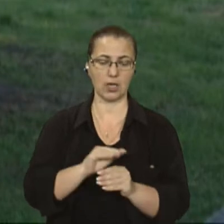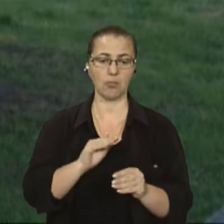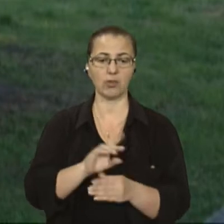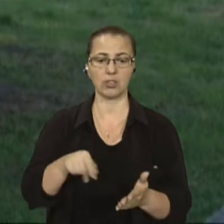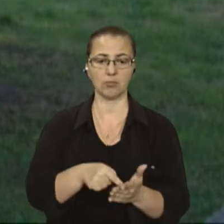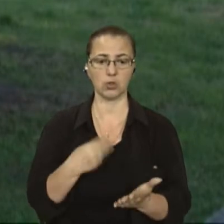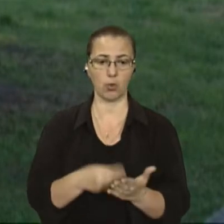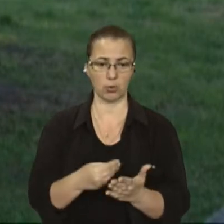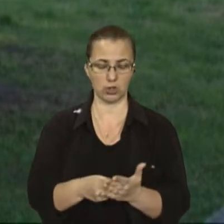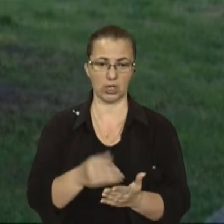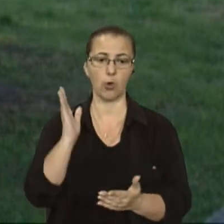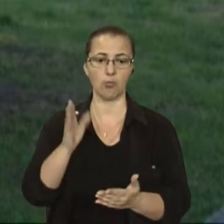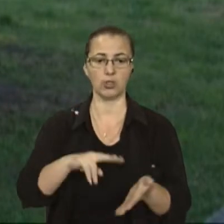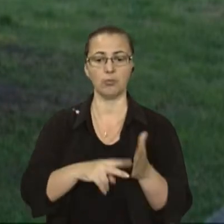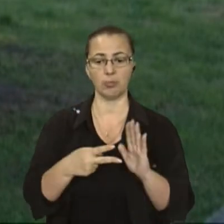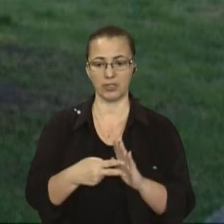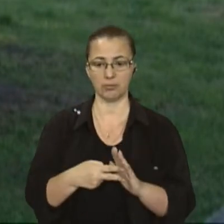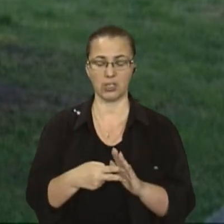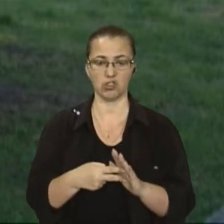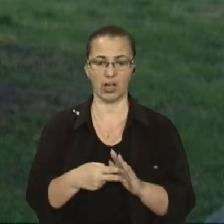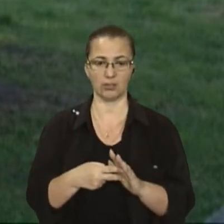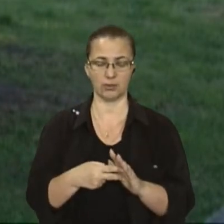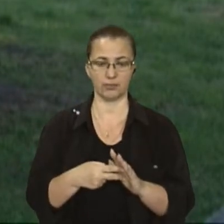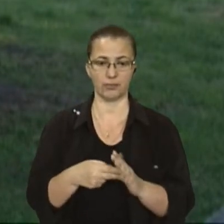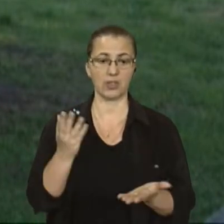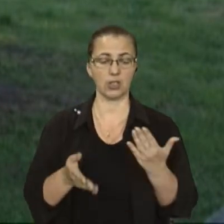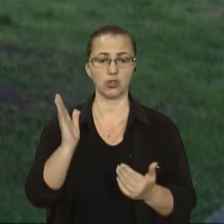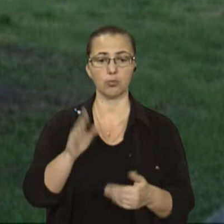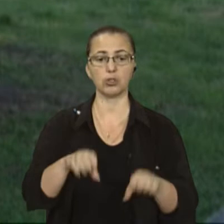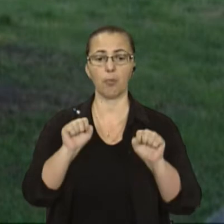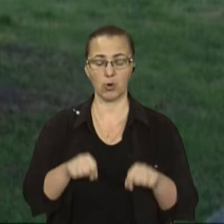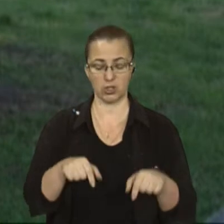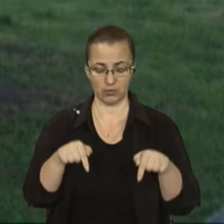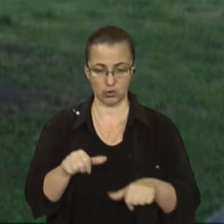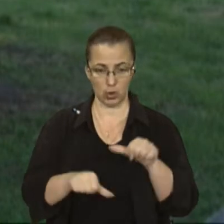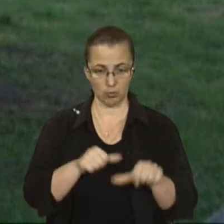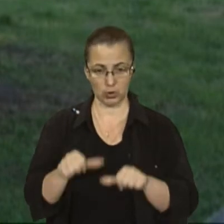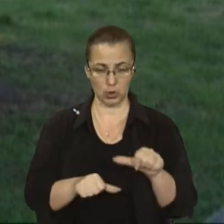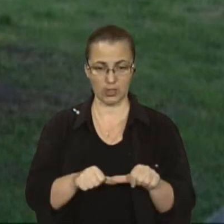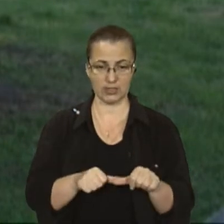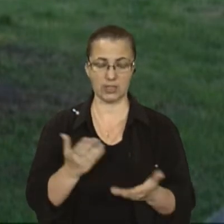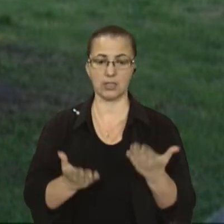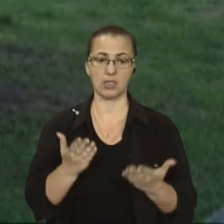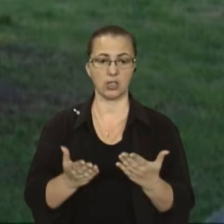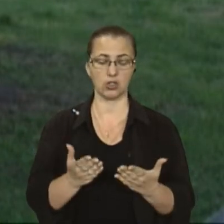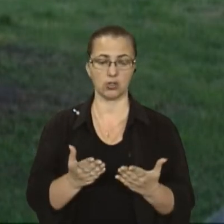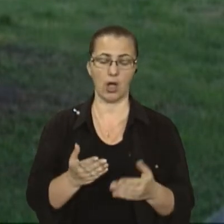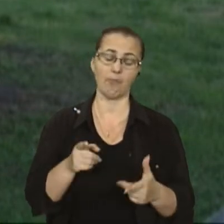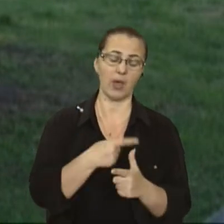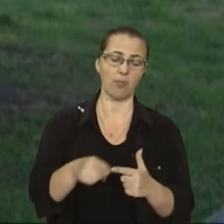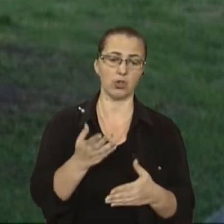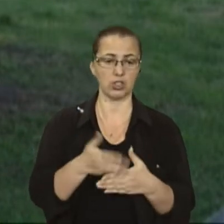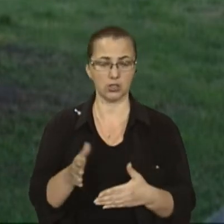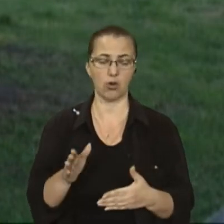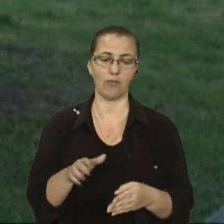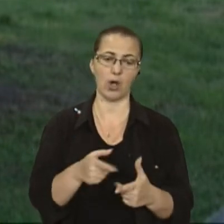міського бюджету, будемо передбачати тоді, якщо буде можливість, тоді в цьому році, або частково, або